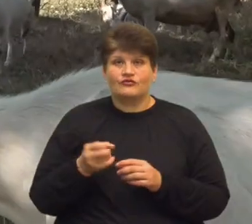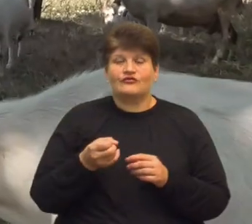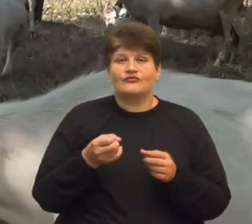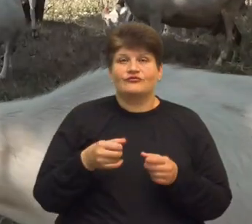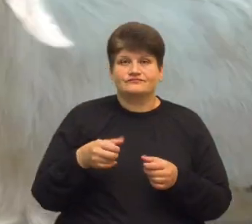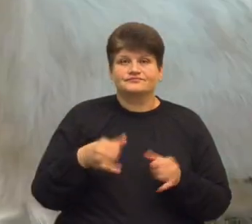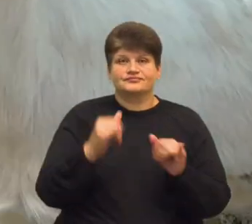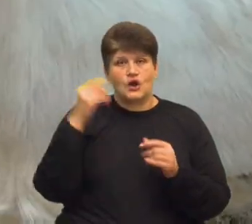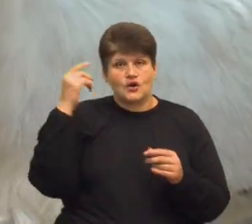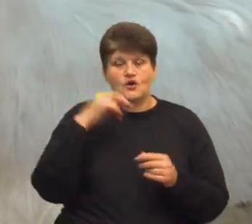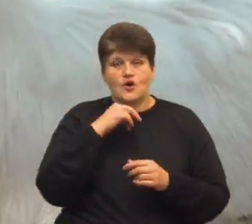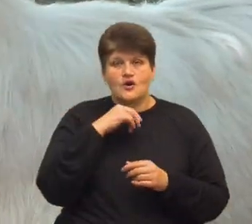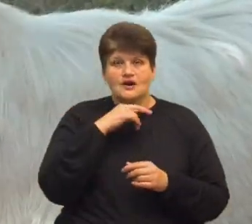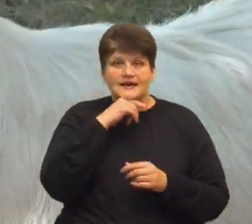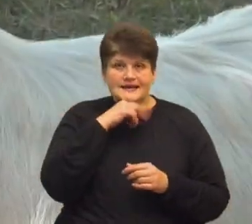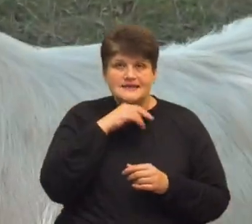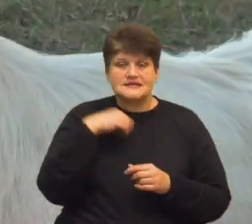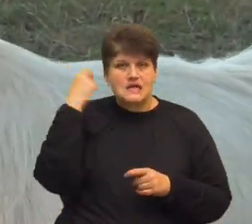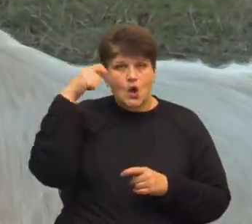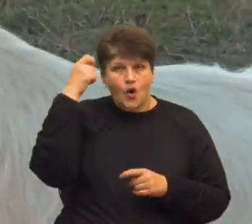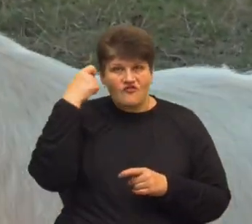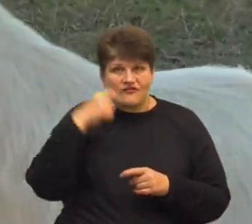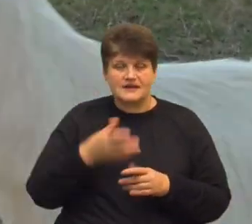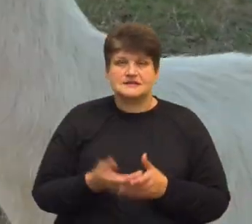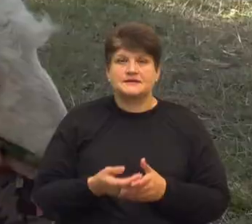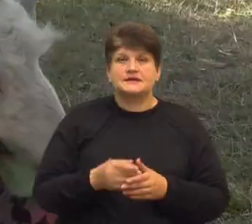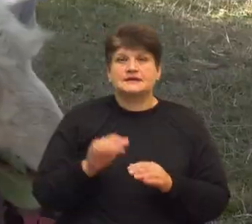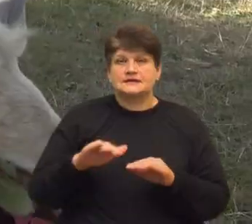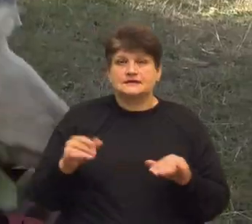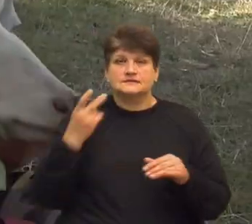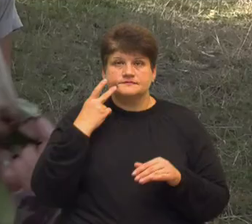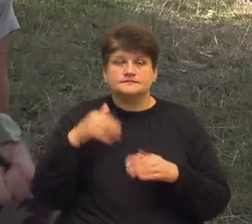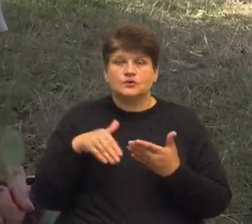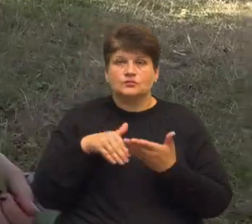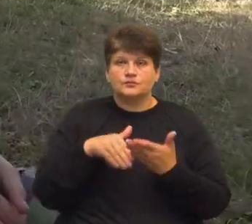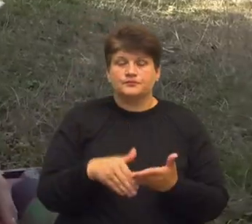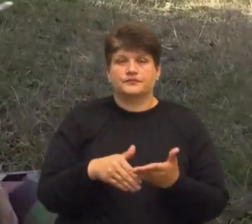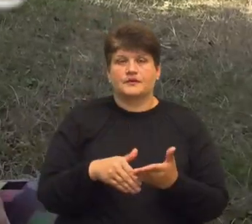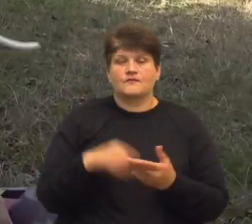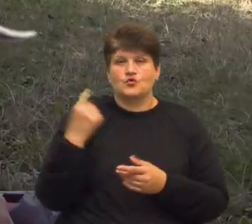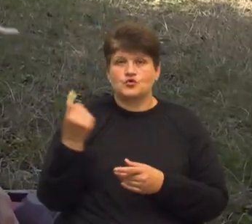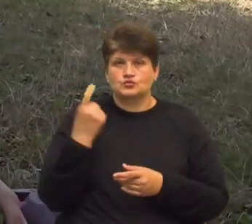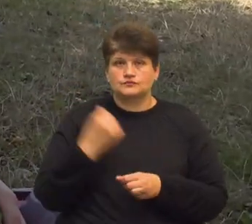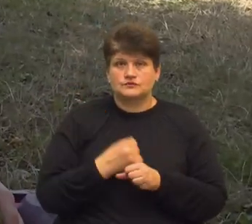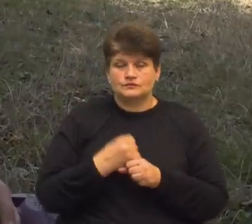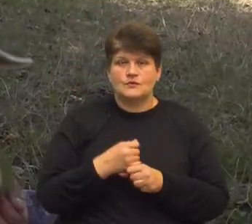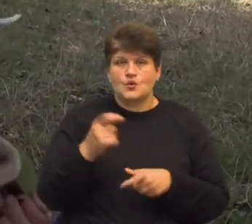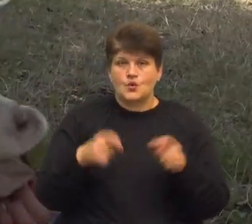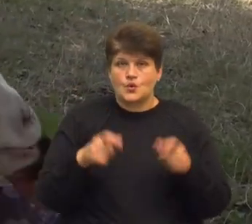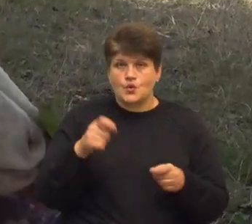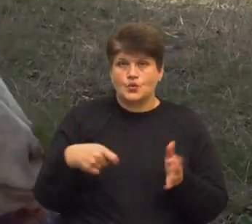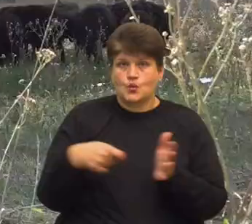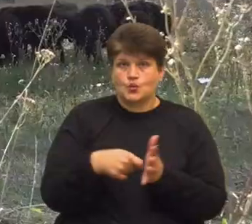чоловік, завжди допомагають їм з дружиною поратися по господарству. Пасу кози, дую їх, годую